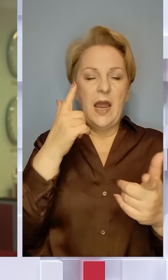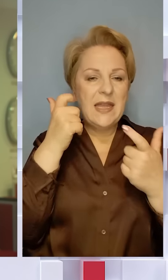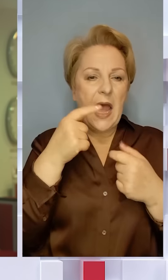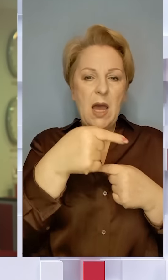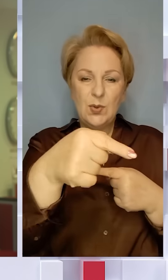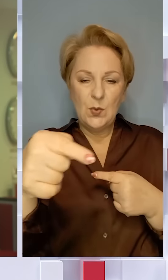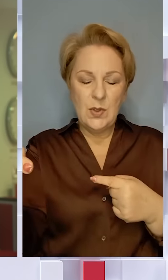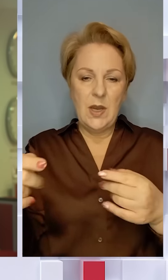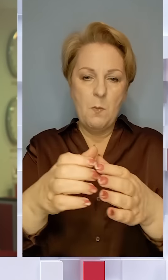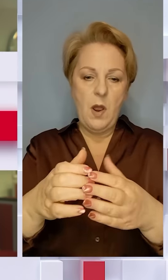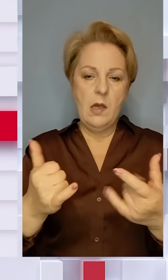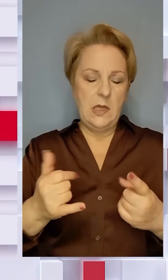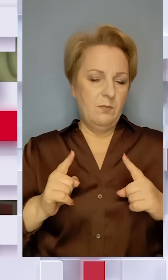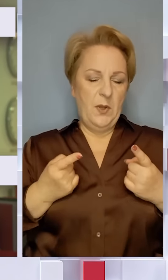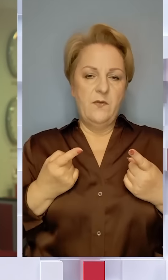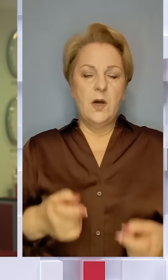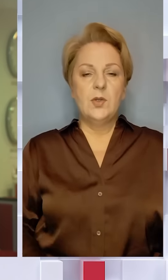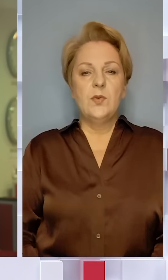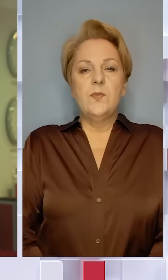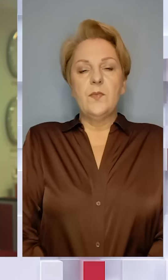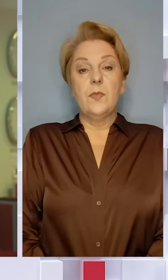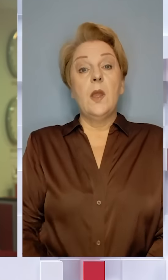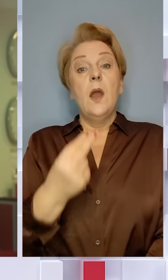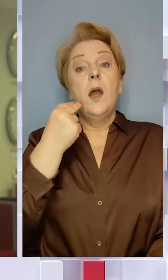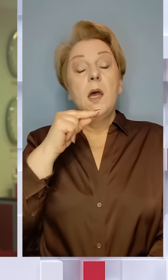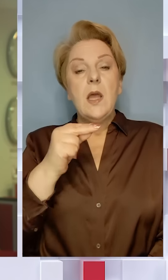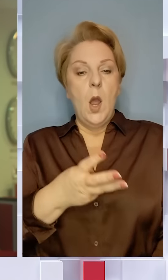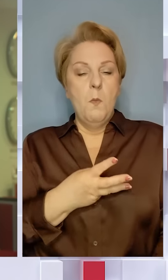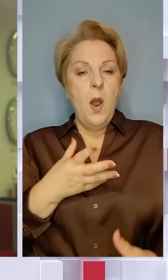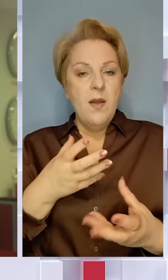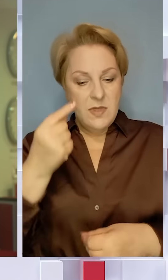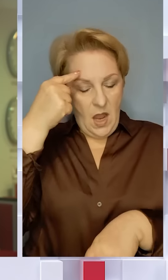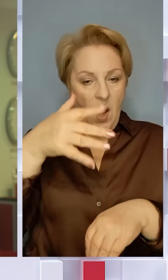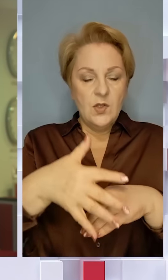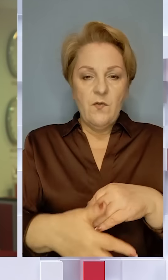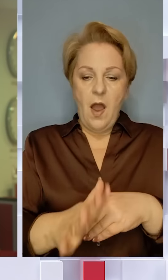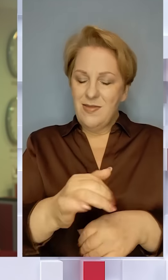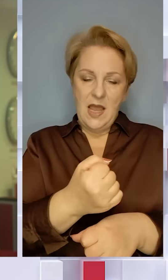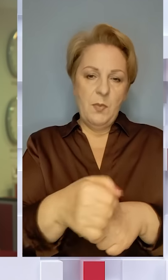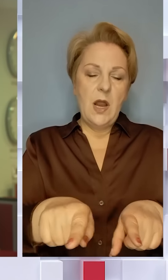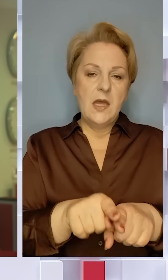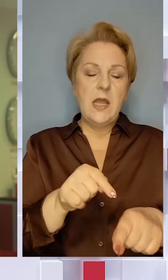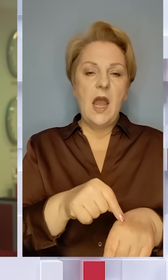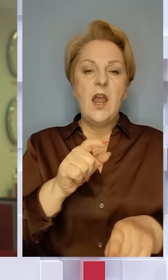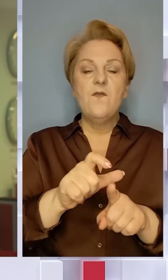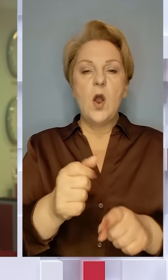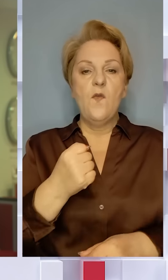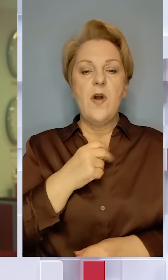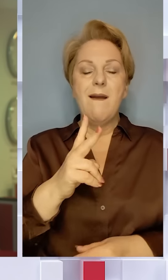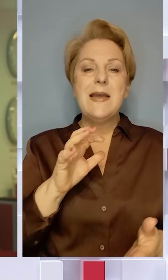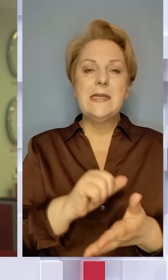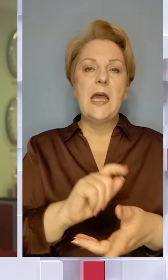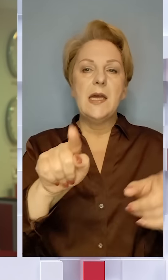підрозділи. Нині він під вартою. Найкраща мотивація – усвідомленість, а не примус. Так відреагували військові, які